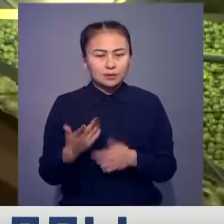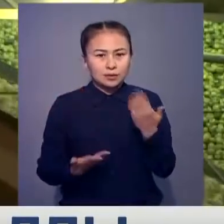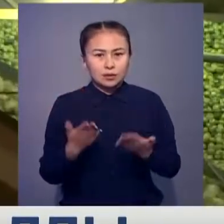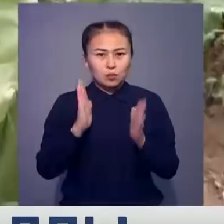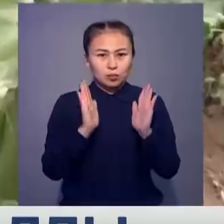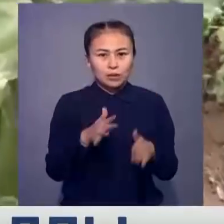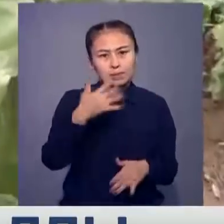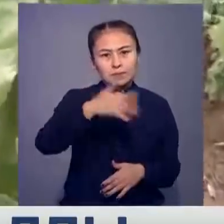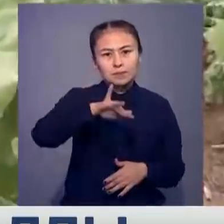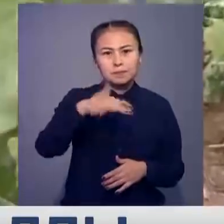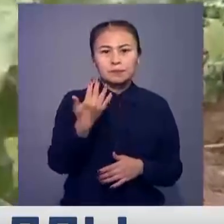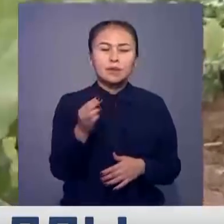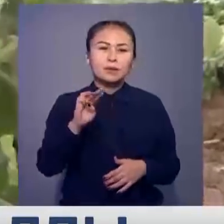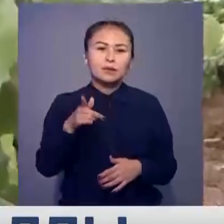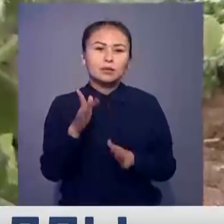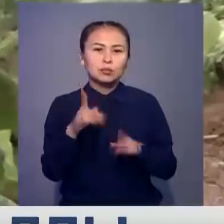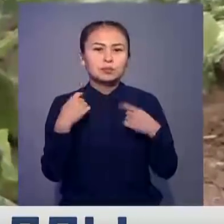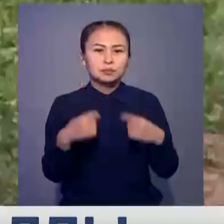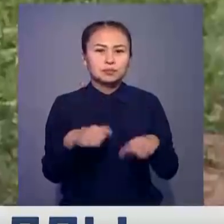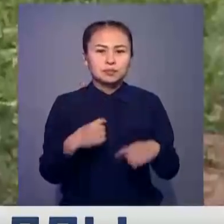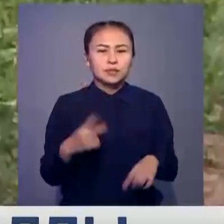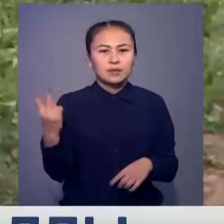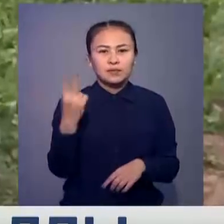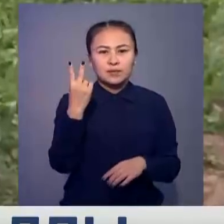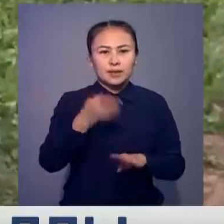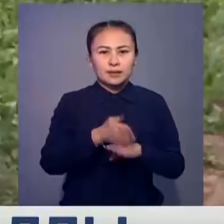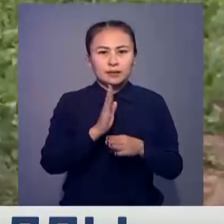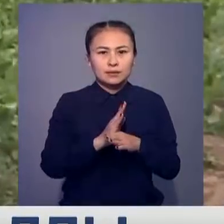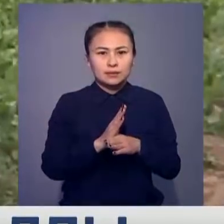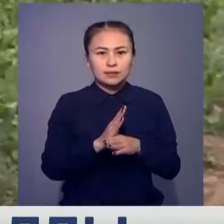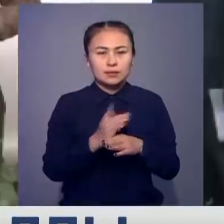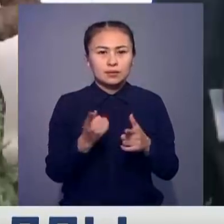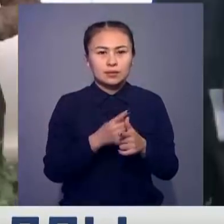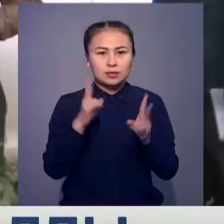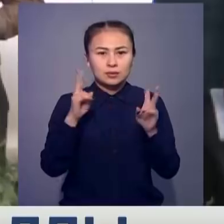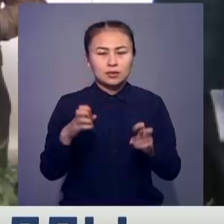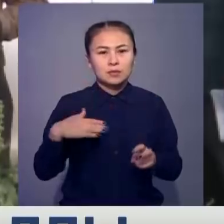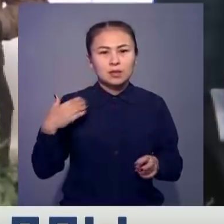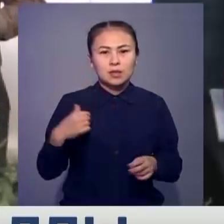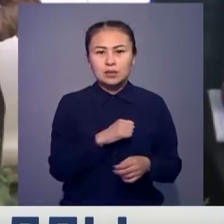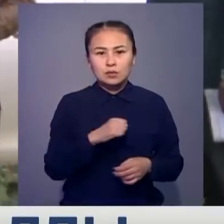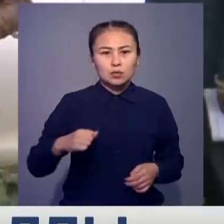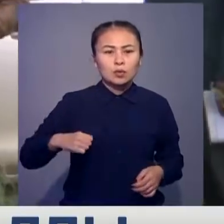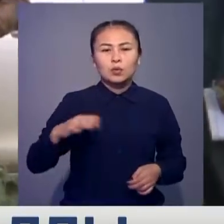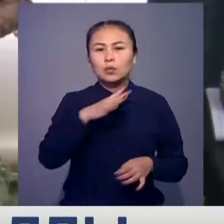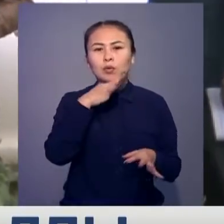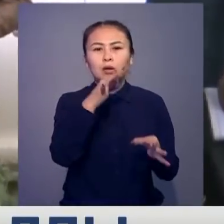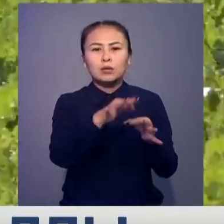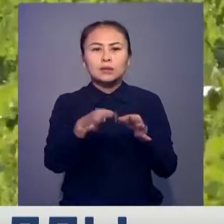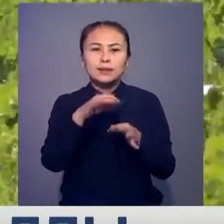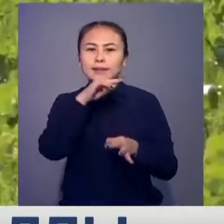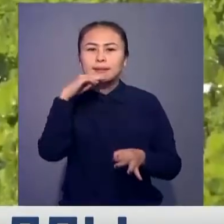50-55 сенгеден сатылып жатыр. Екінші, нан аталатын көгіністің еліміздің көптеген аймақтарымен